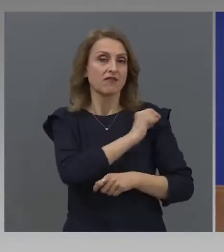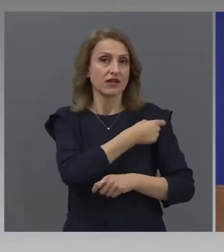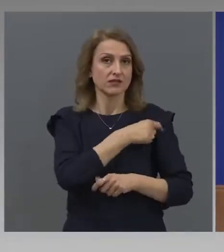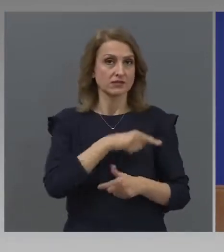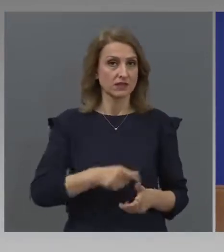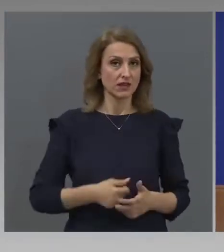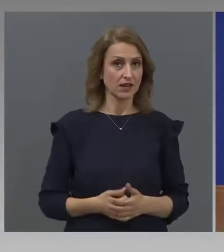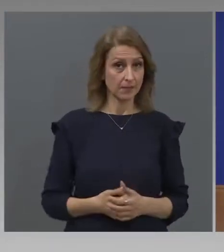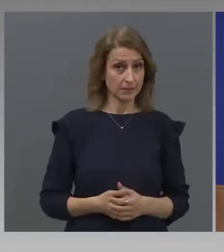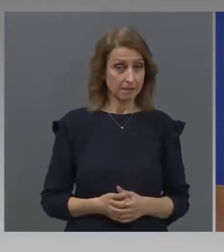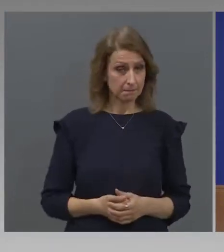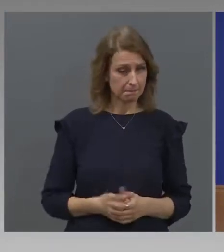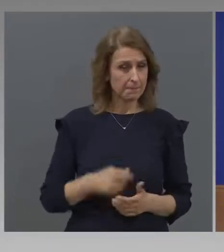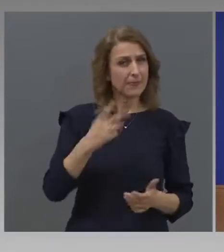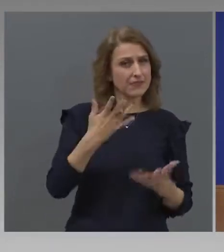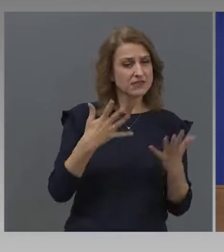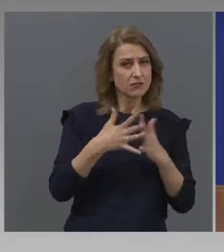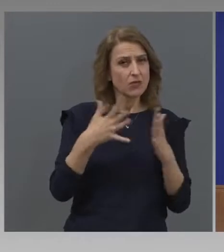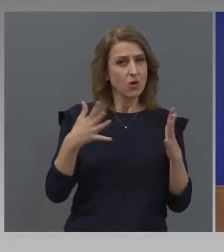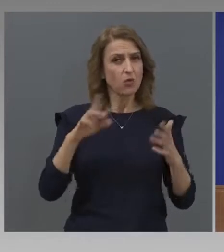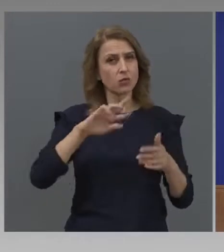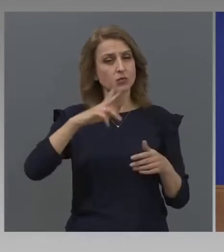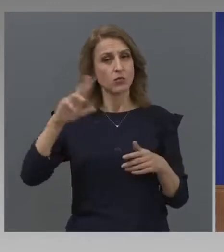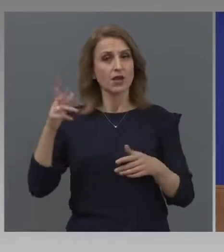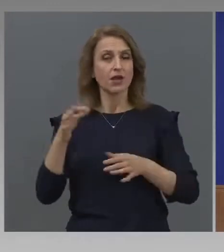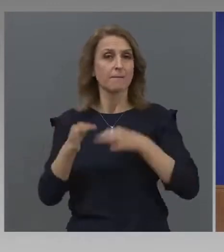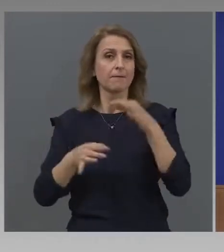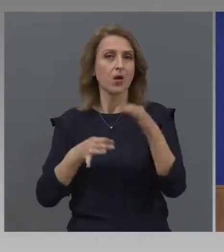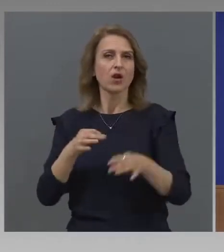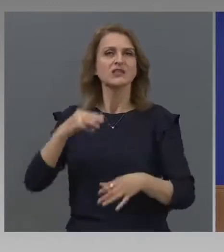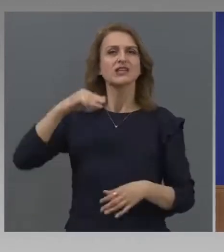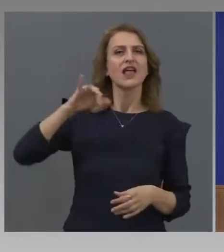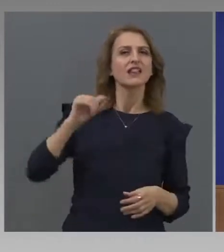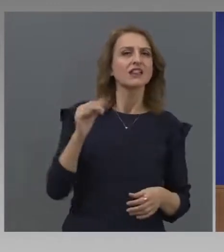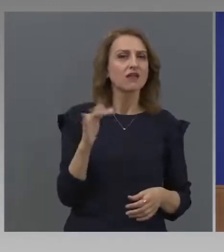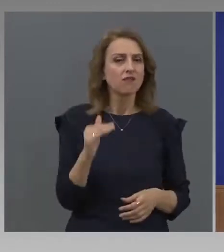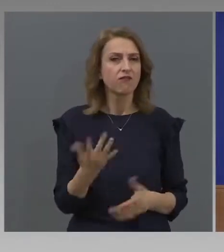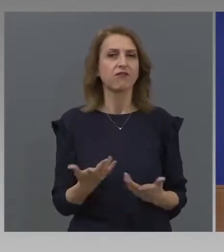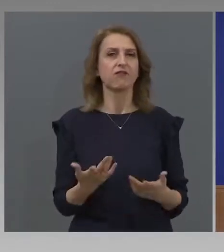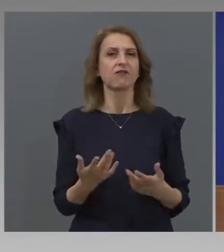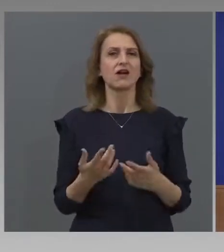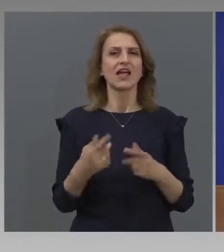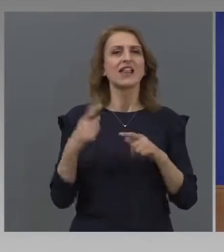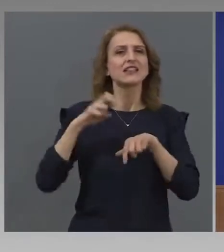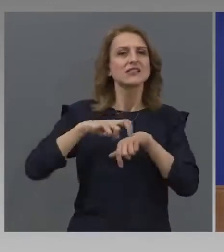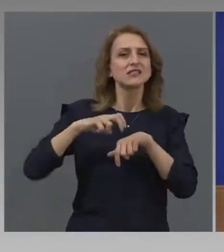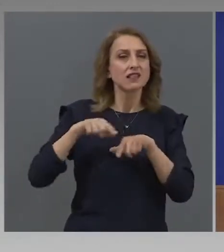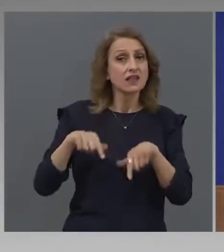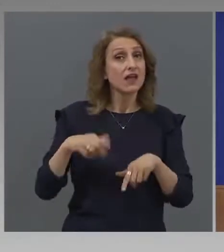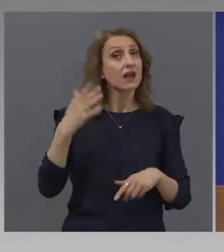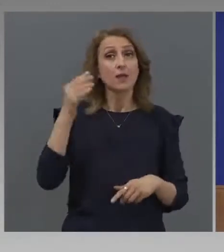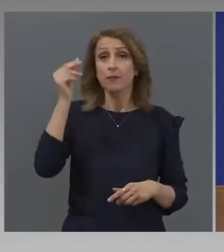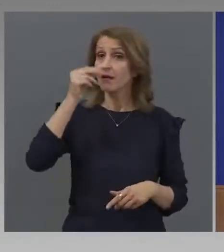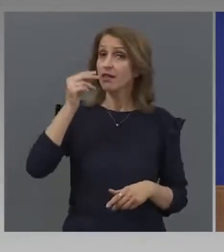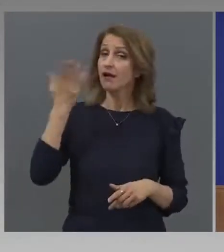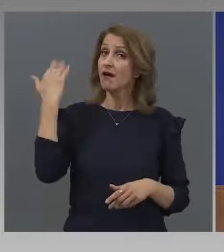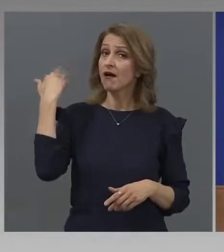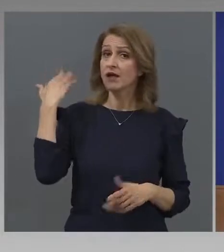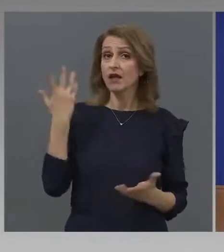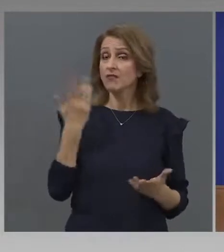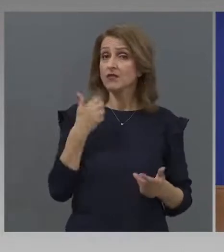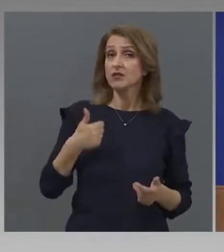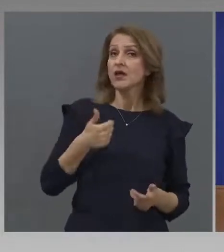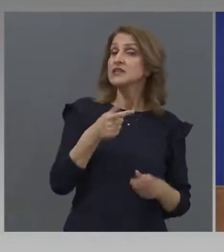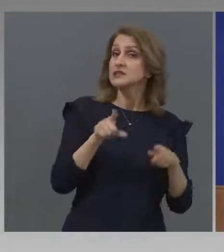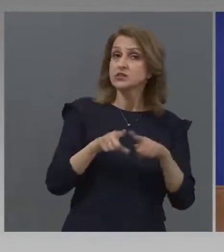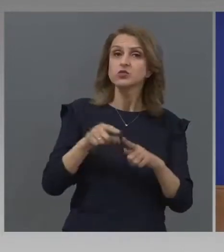са много други болести. ТИФ, дизентерия, все тежки. И България била водеща. Неслужаваме и